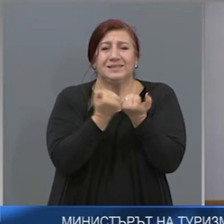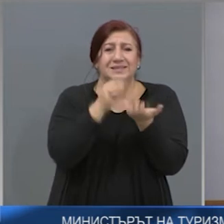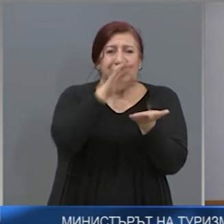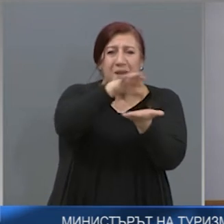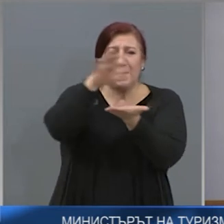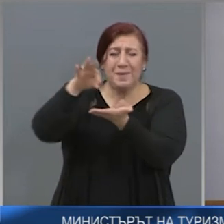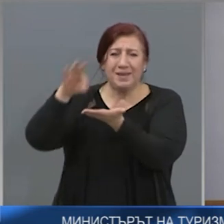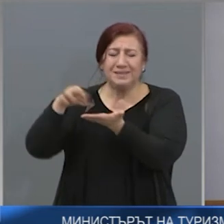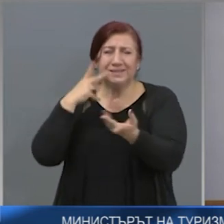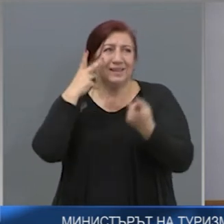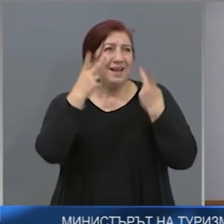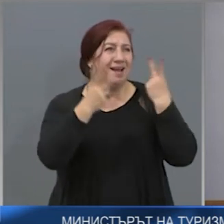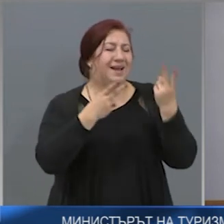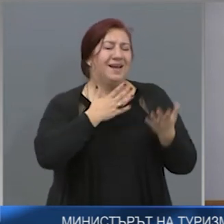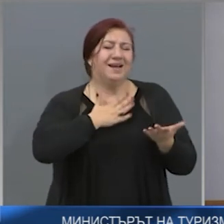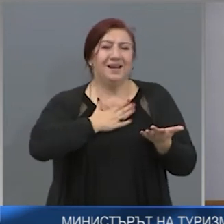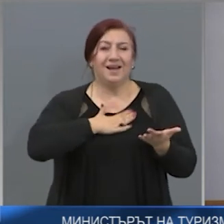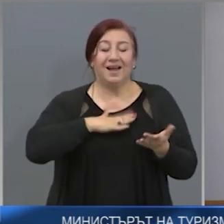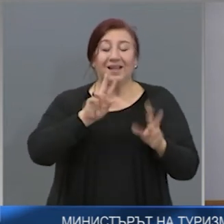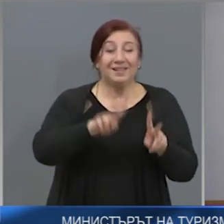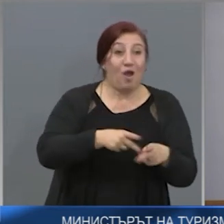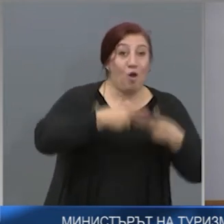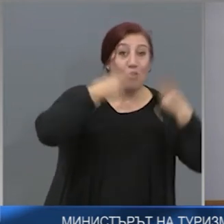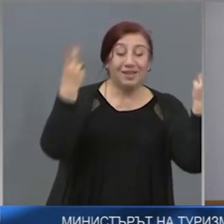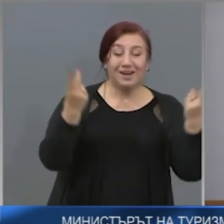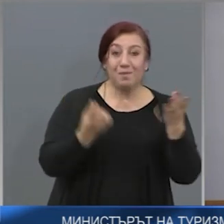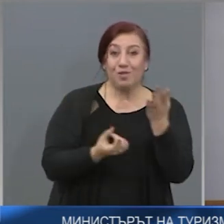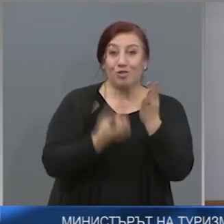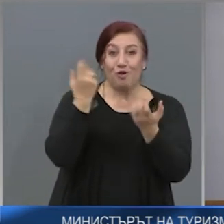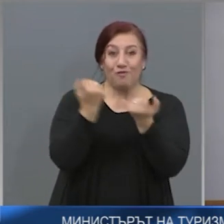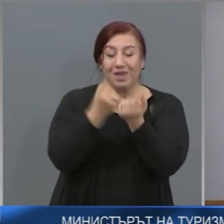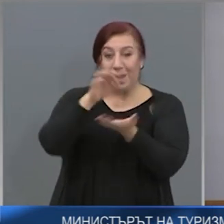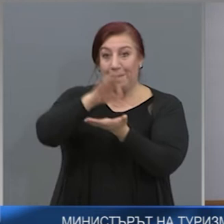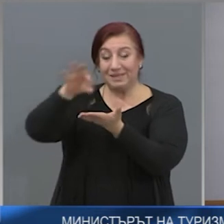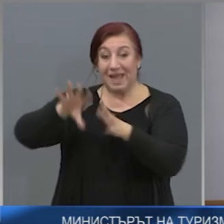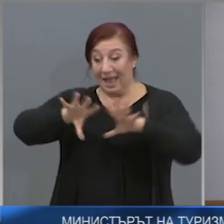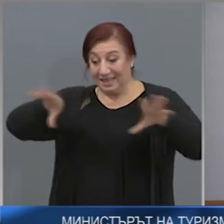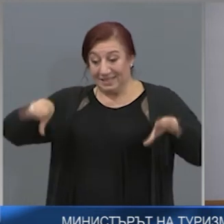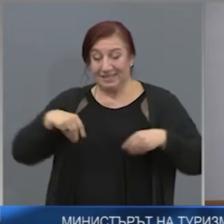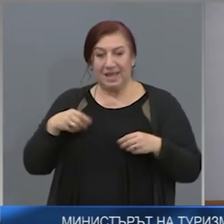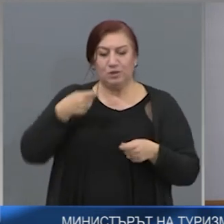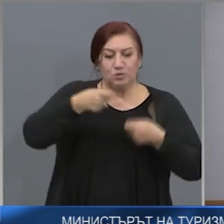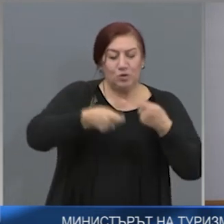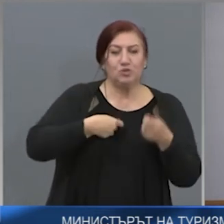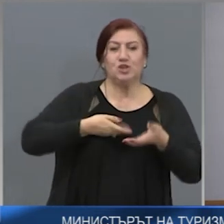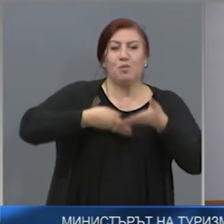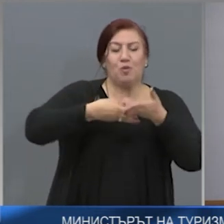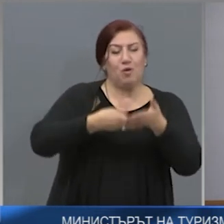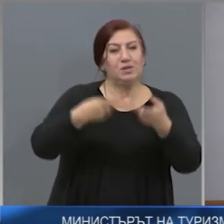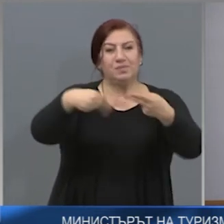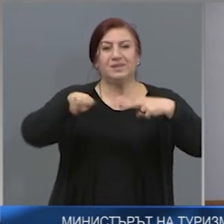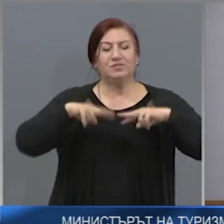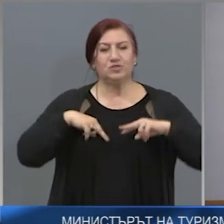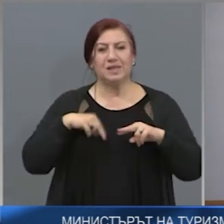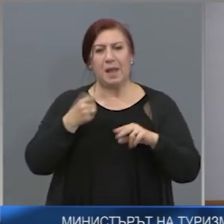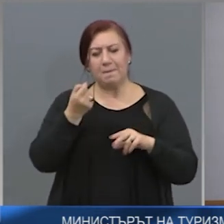преоткрием и заедно помогнем да се възстанови, макар и с малки стъпки, но